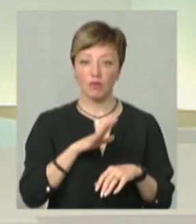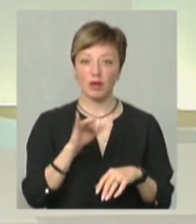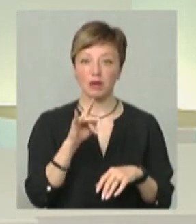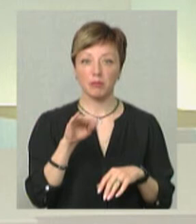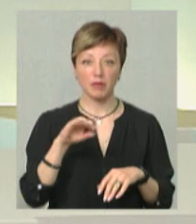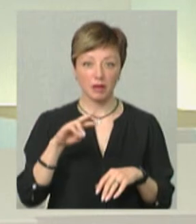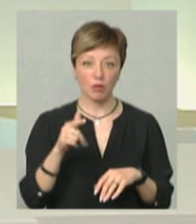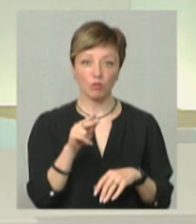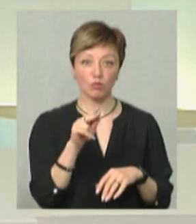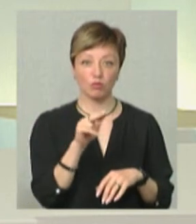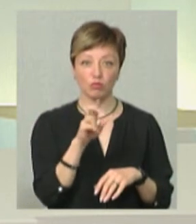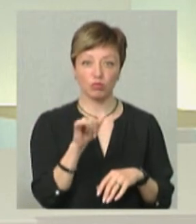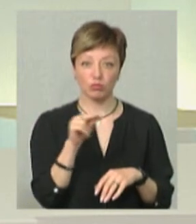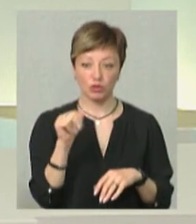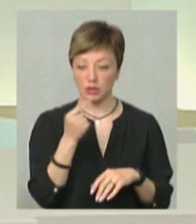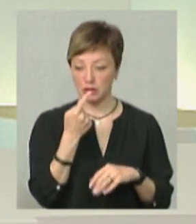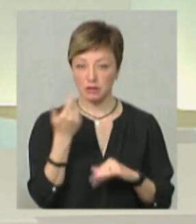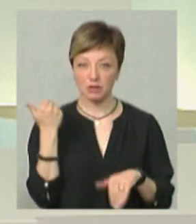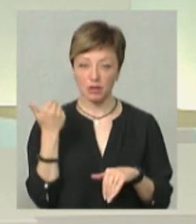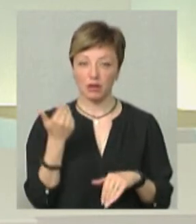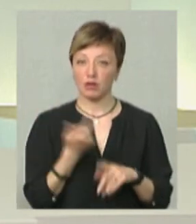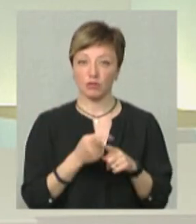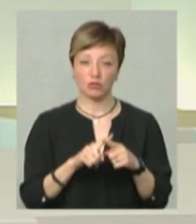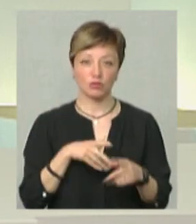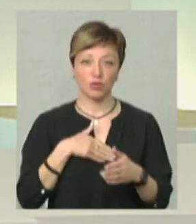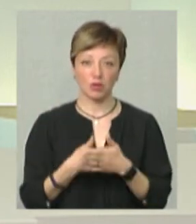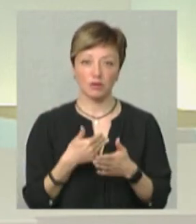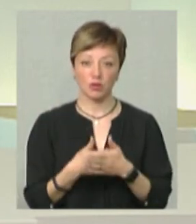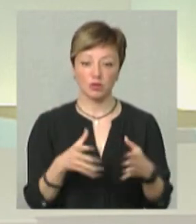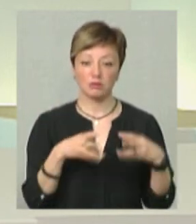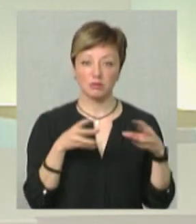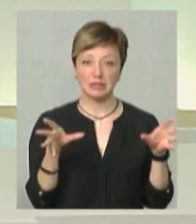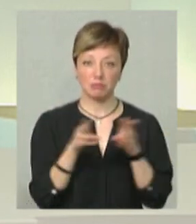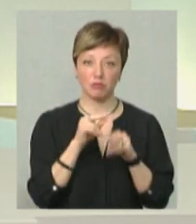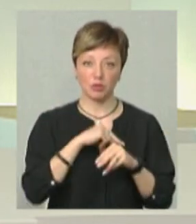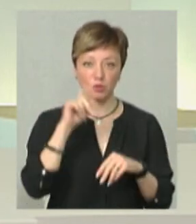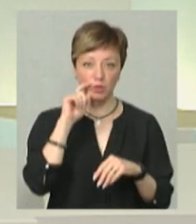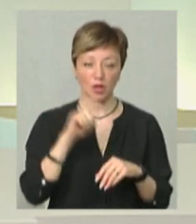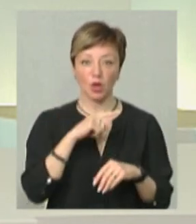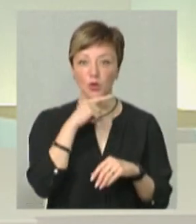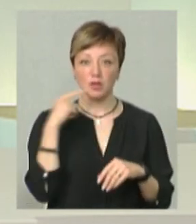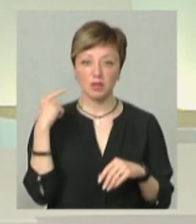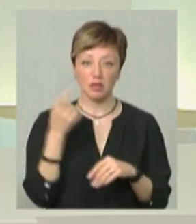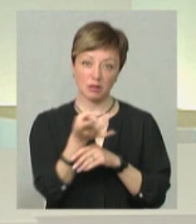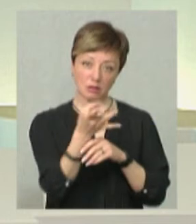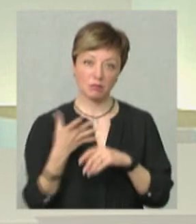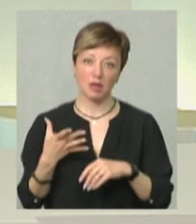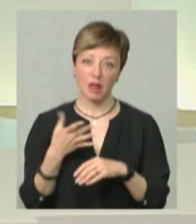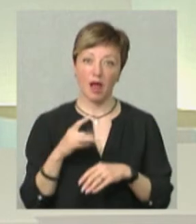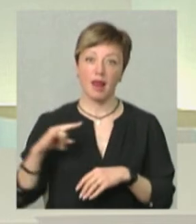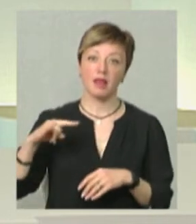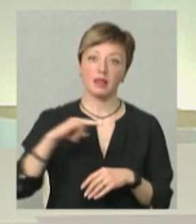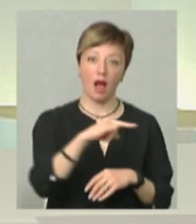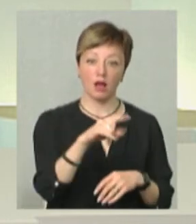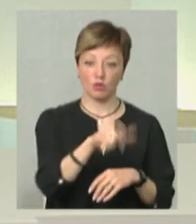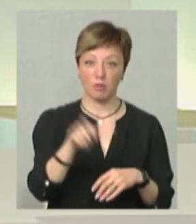Вірпеніївбучі нещодавно. Тому Нідерланди дуже активно співпрацюють з Україною. Ви знаєте, що Росія збила і літак з громадянами